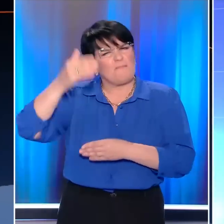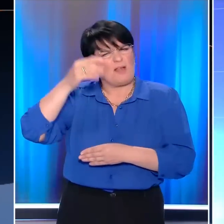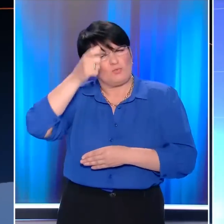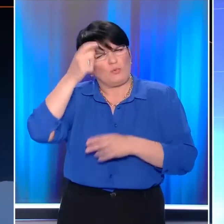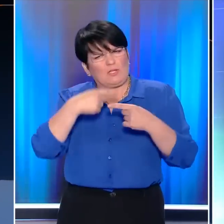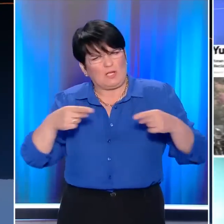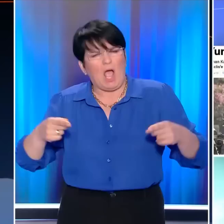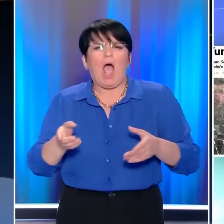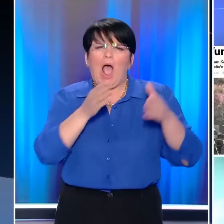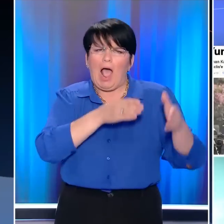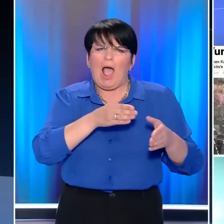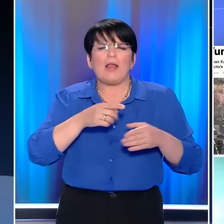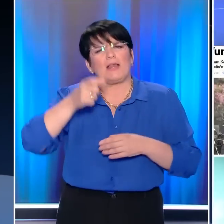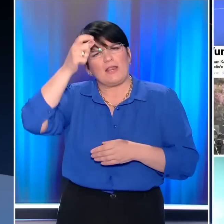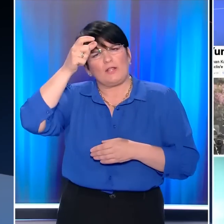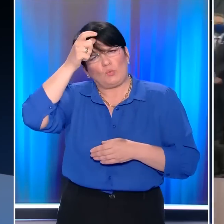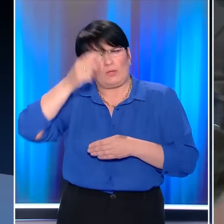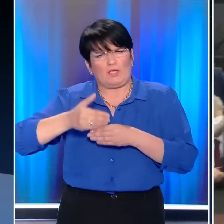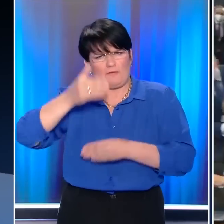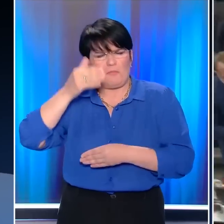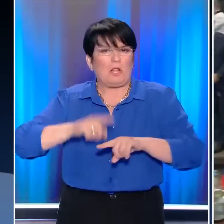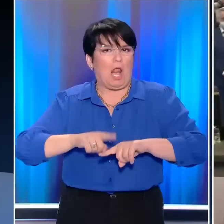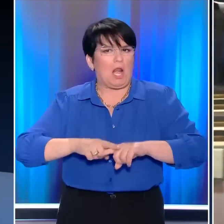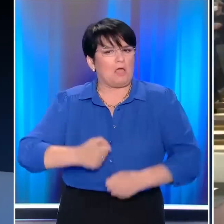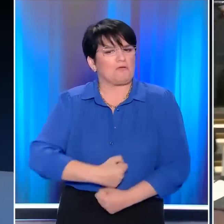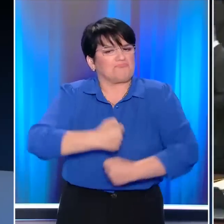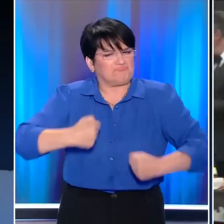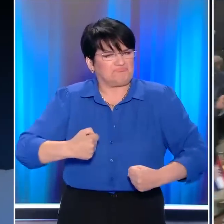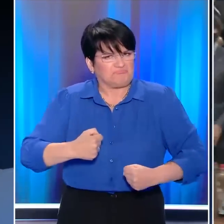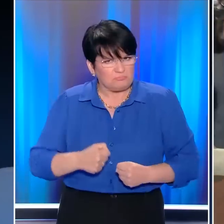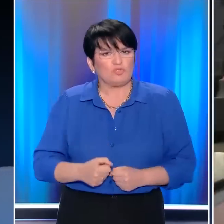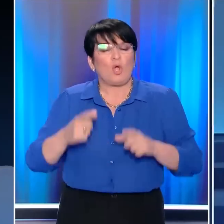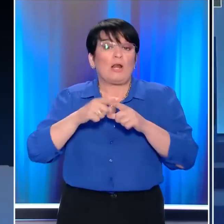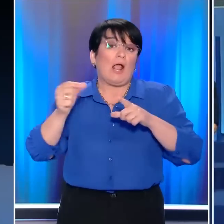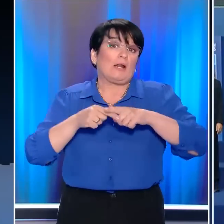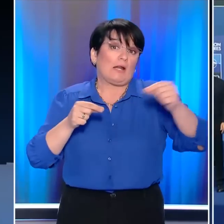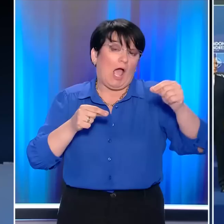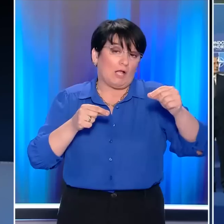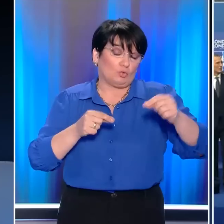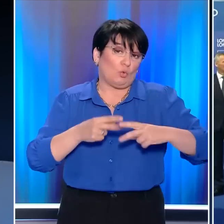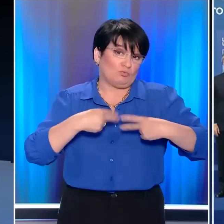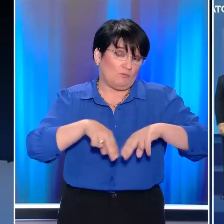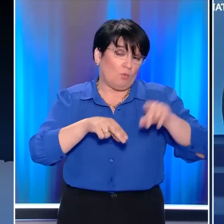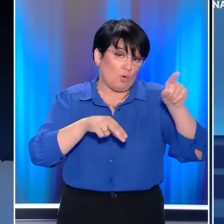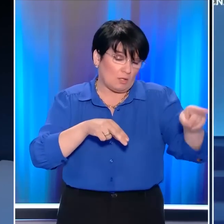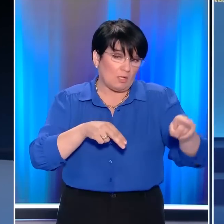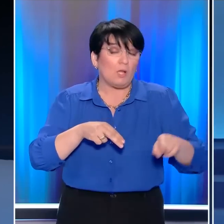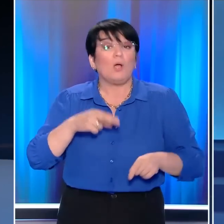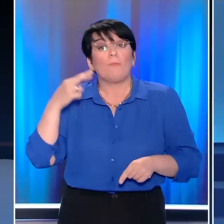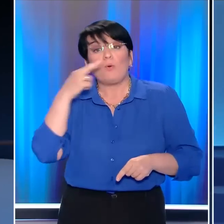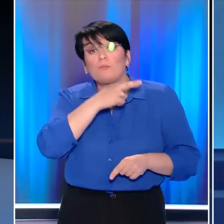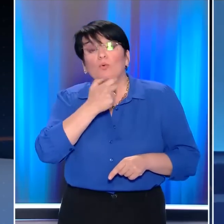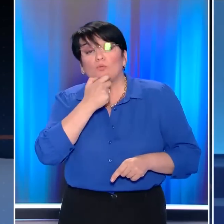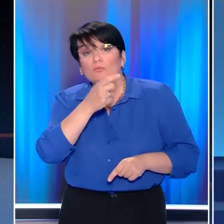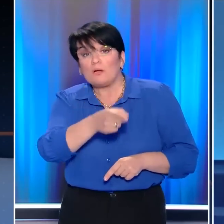η γενή Σαφάκ υποστηρίζει πως η Ελλάδα εξοπλίζεται φουλ. Τα μάτια όλων στρέφονται πλέον στη Σύνοδο Κορυφής του ΝΑΤΟ. Ο Μπορίς Τζόνσον ζήτησε κατά πληροφορίες από